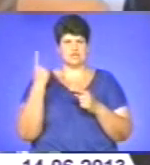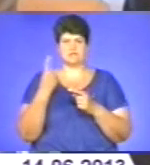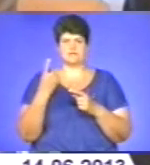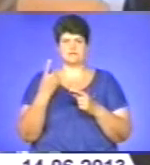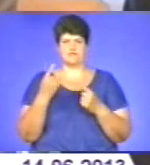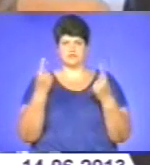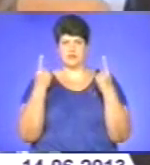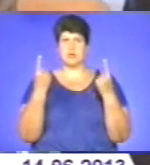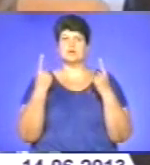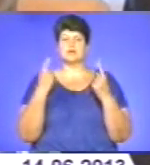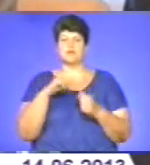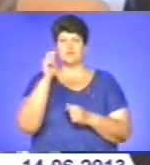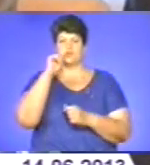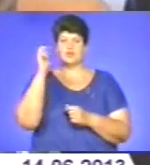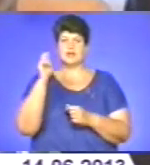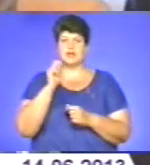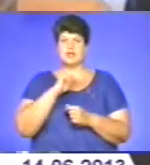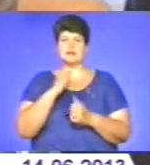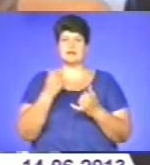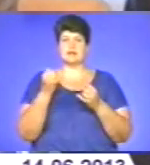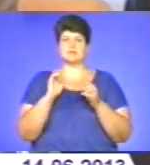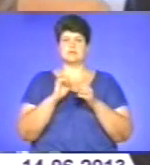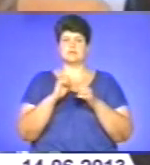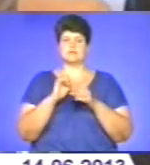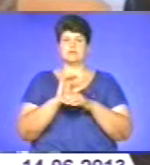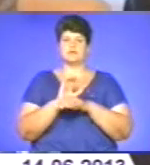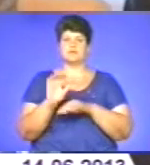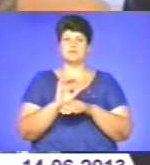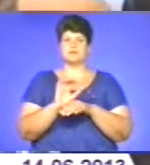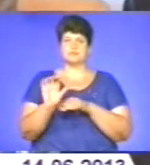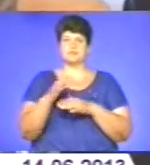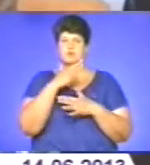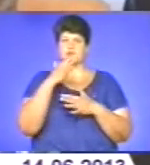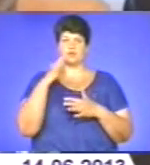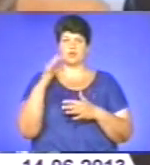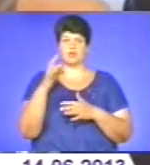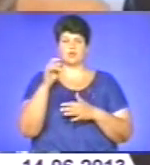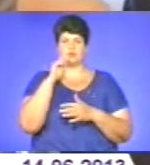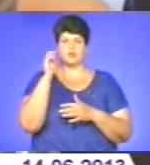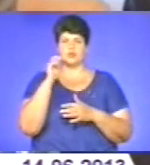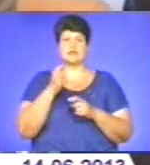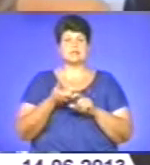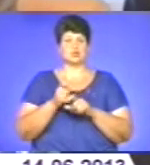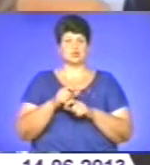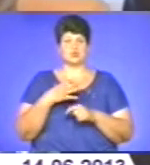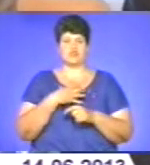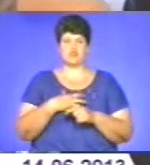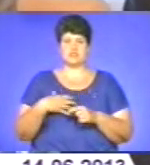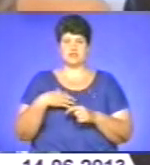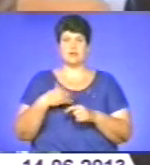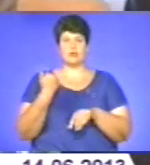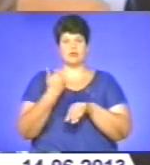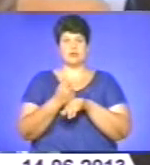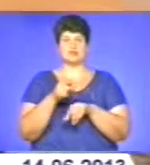в області продукція сьогодні реалізується практично в більшості регіонів України. Це дуже важливо і що вона якісна